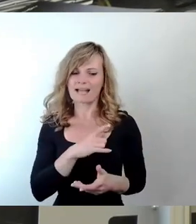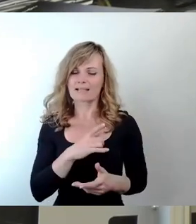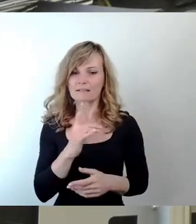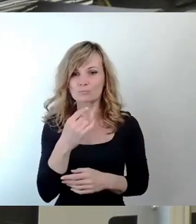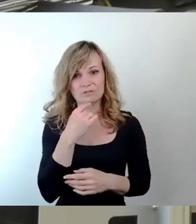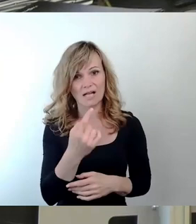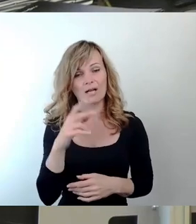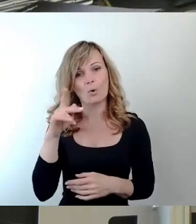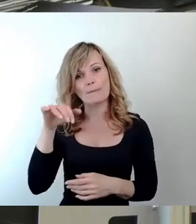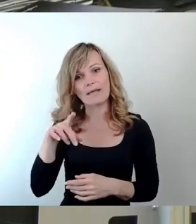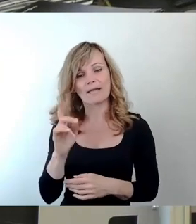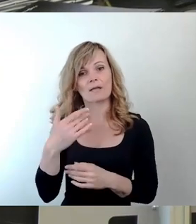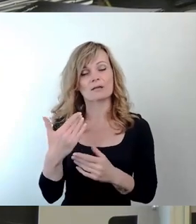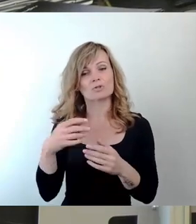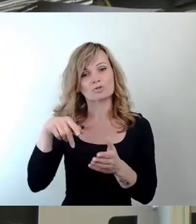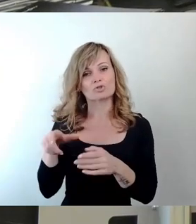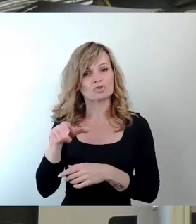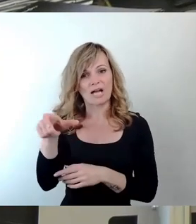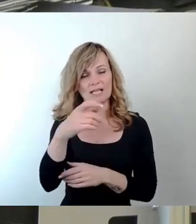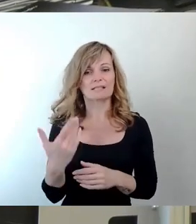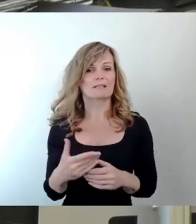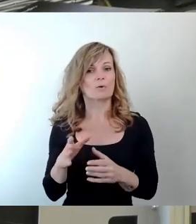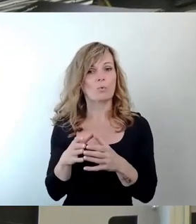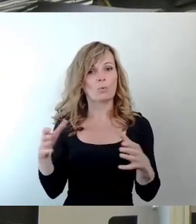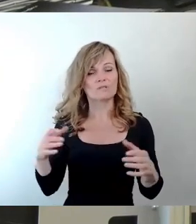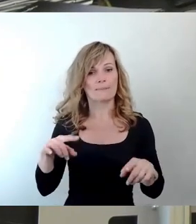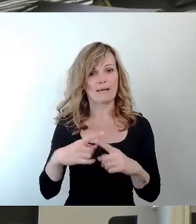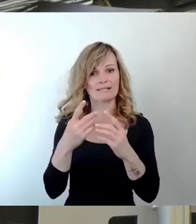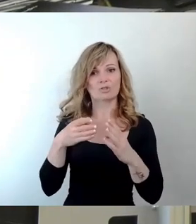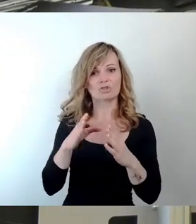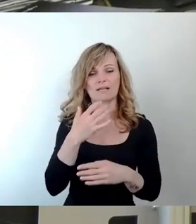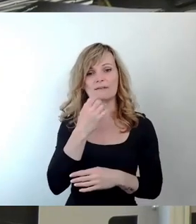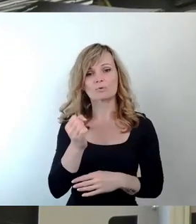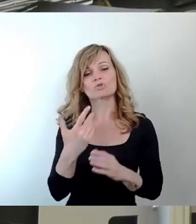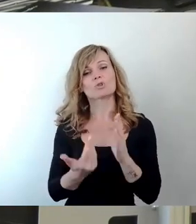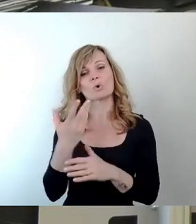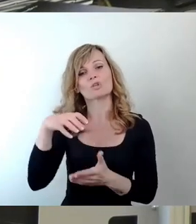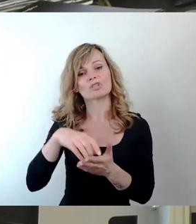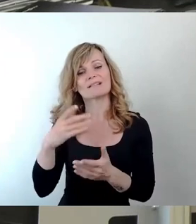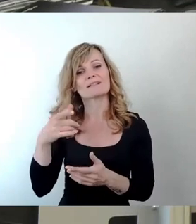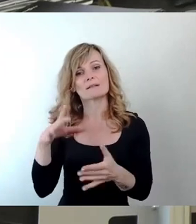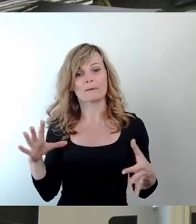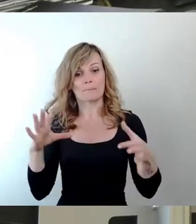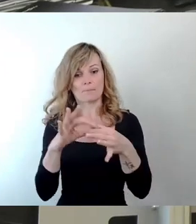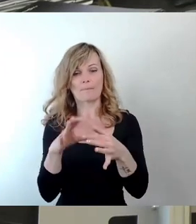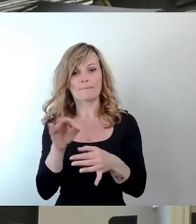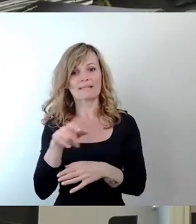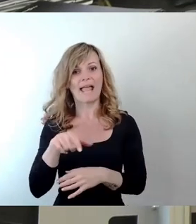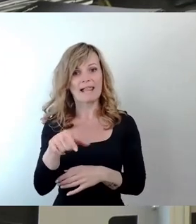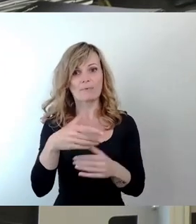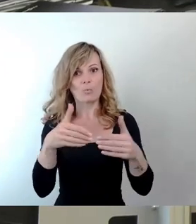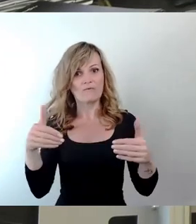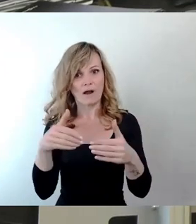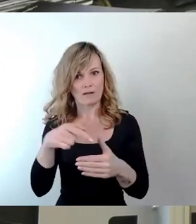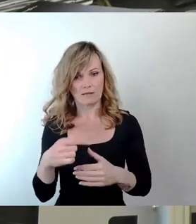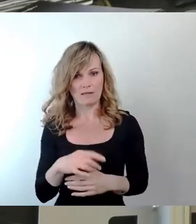Straße, die große Meisner Straße, würden wir uns wünschen, dass die innere Neustadt mit dem Elbufer verknüpft wird. Warum kriegt das die Verwaltung